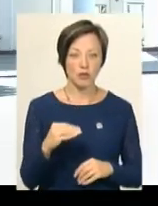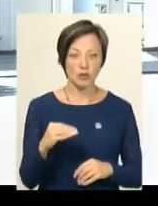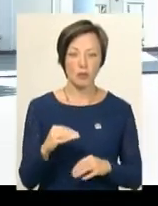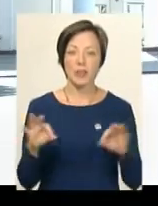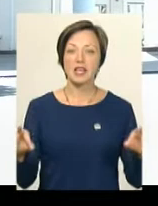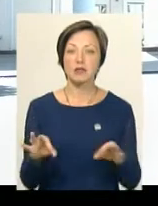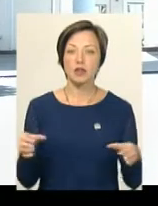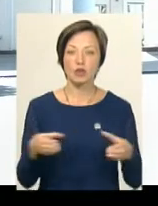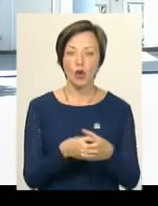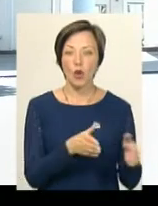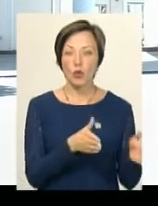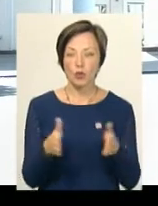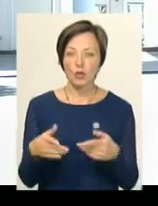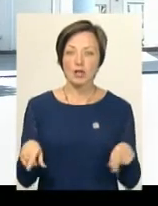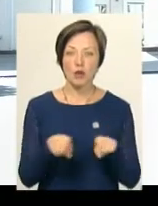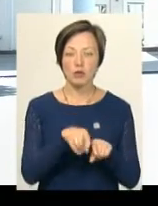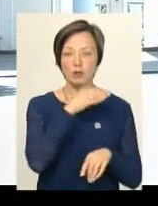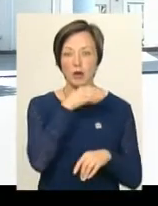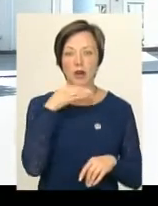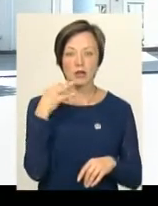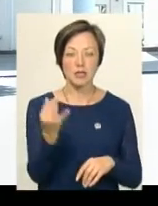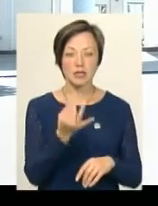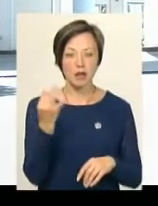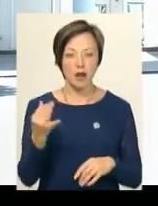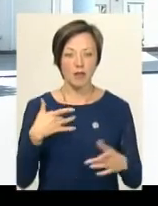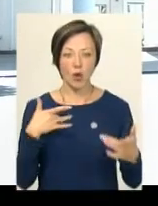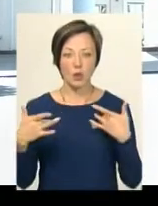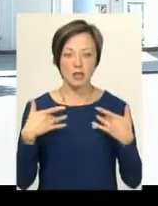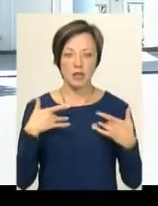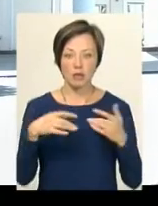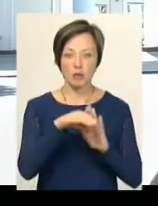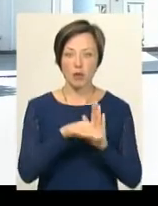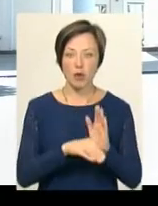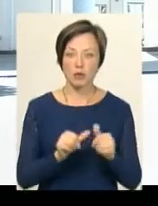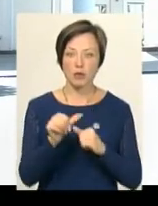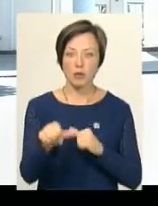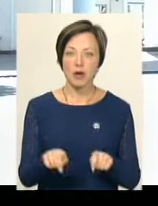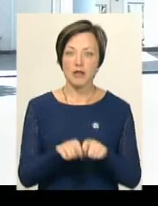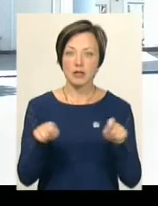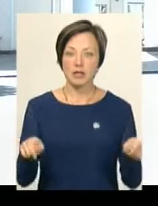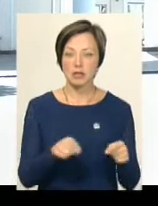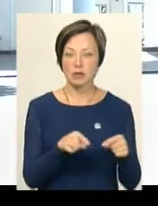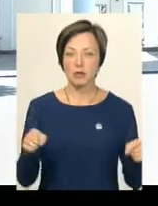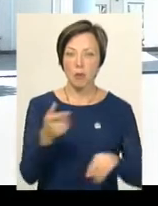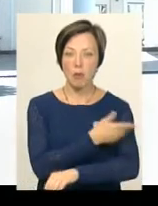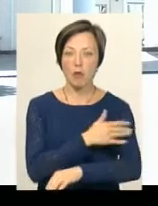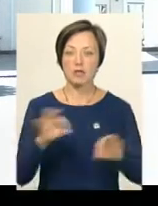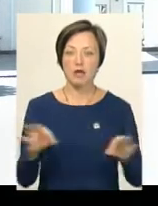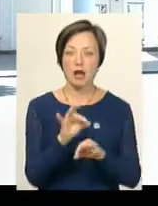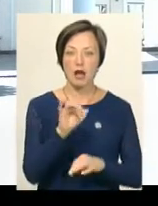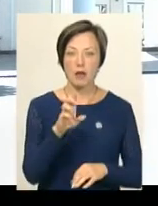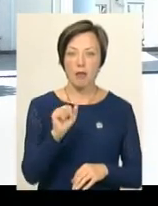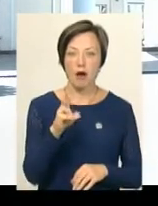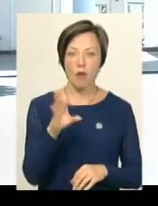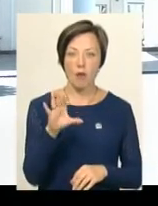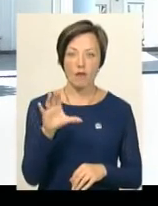Симфонічний оркестр готує також дуже багато цікавих концертних програм. Зокрема, відкриє сезон відомий польський диригент Роман Рибакович, де